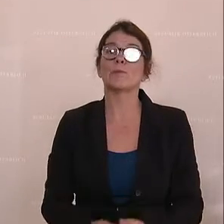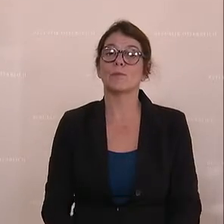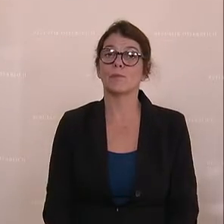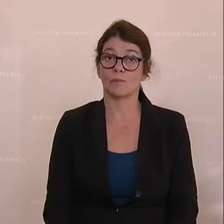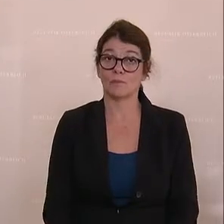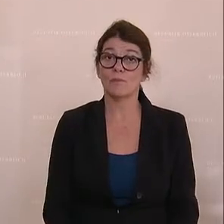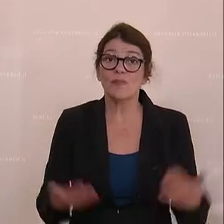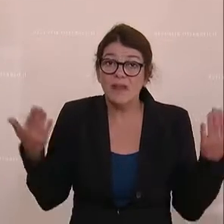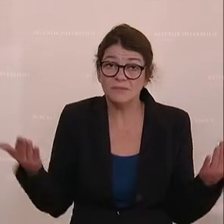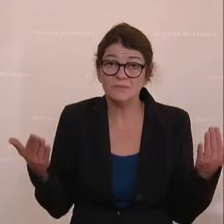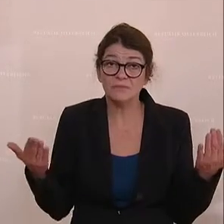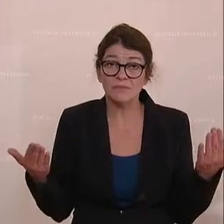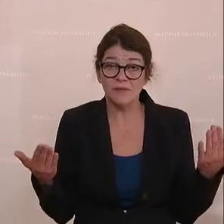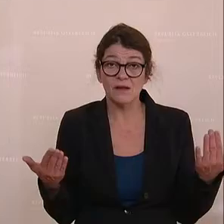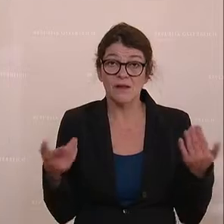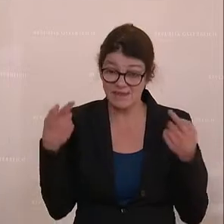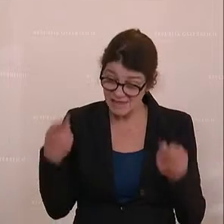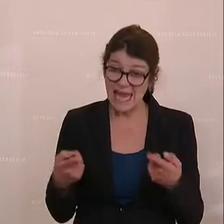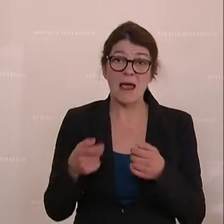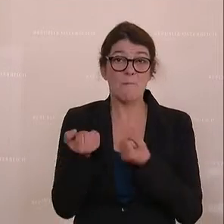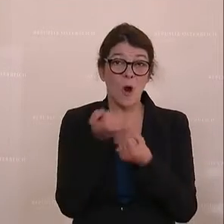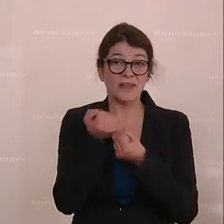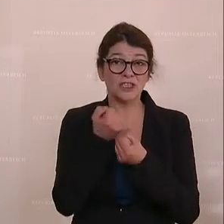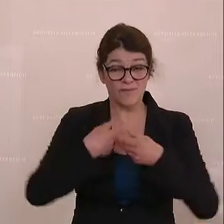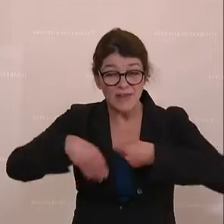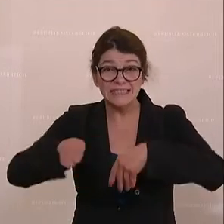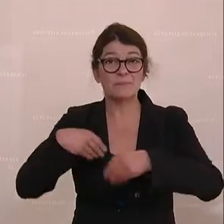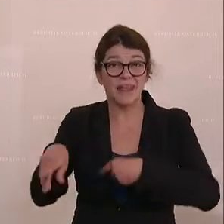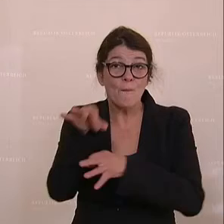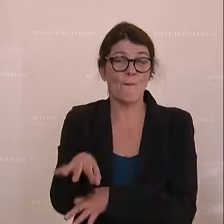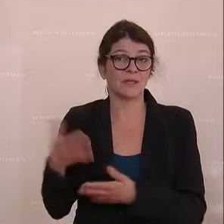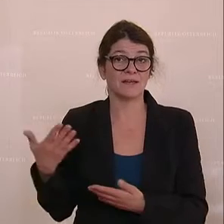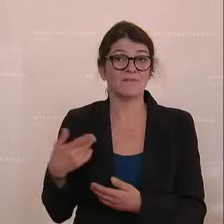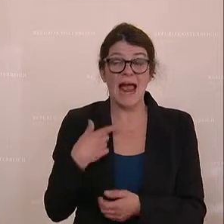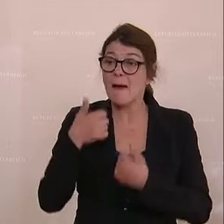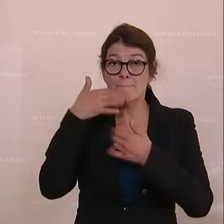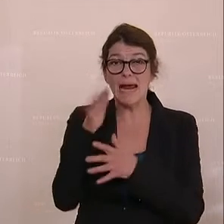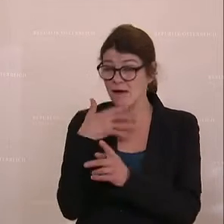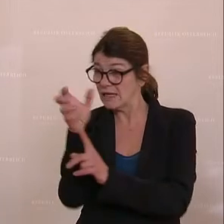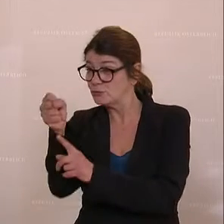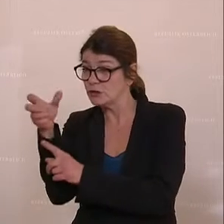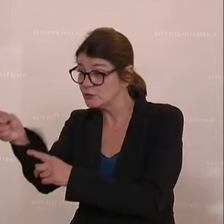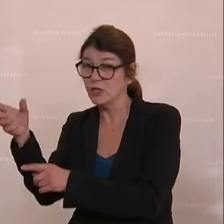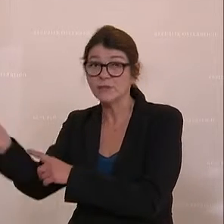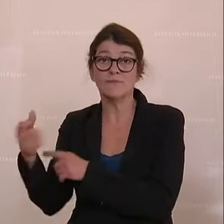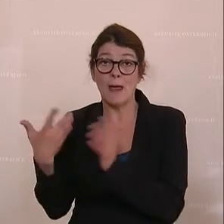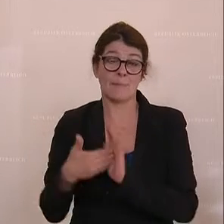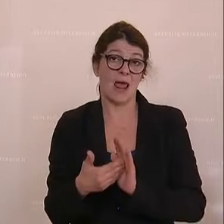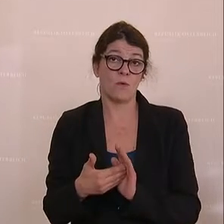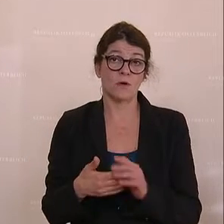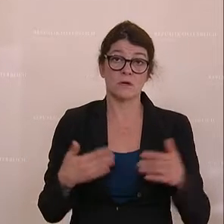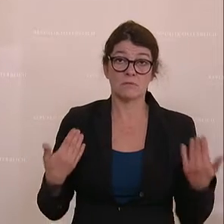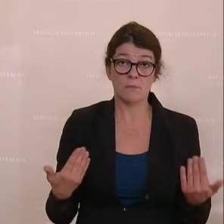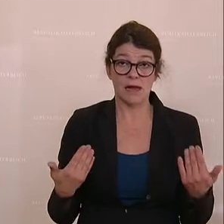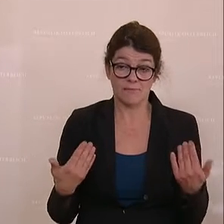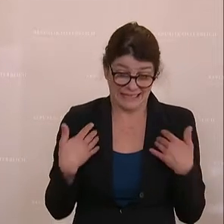Und genau das gewährleistet diese politische Flexibilität für mehr Treffsicherheit, die wir jetzt